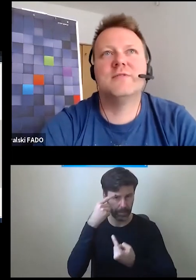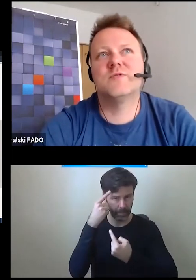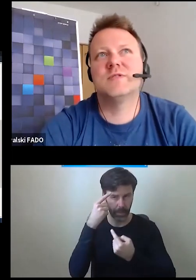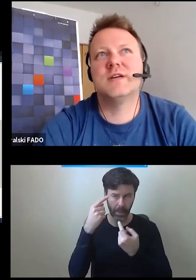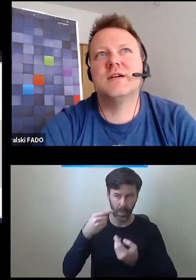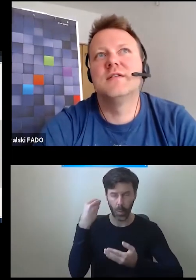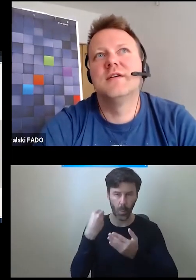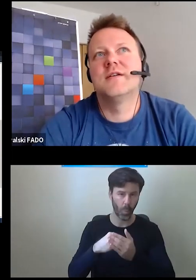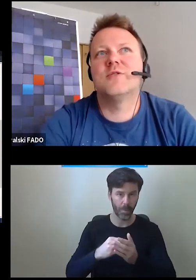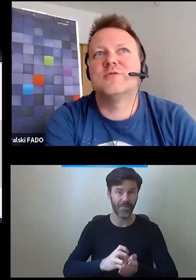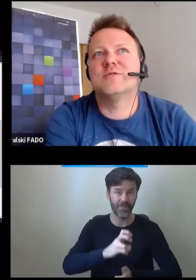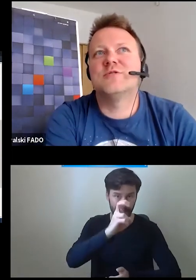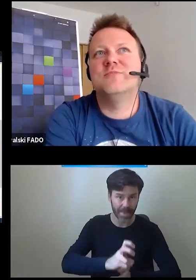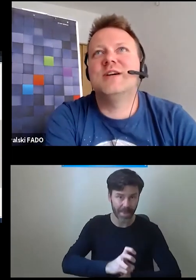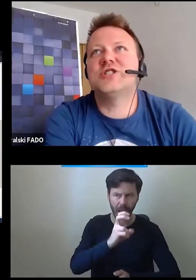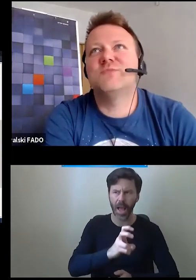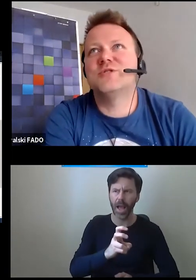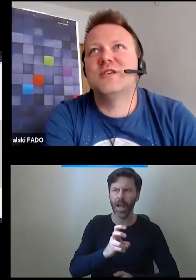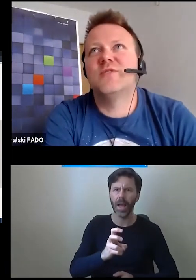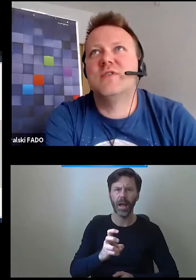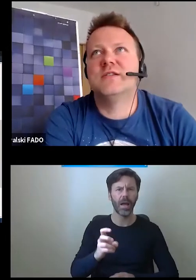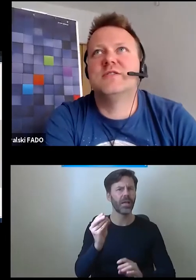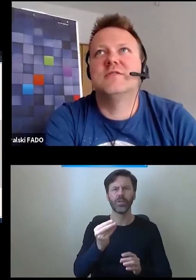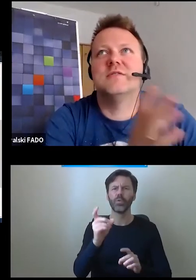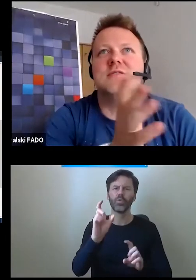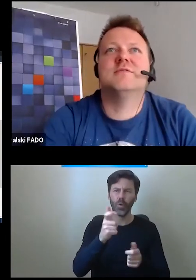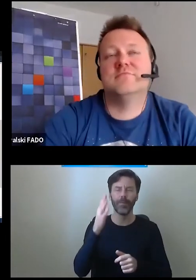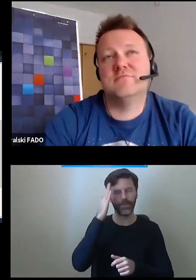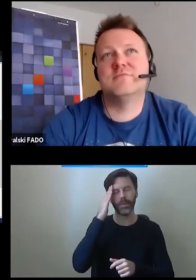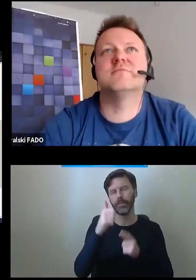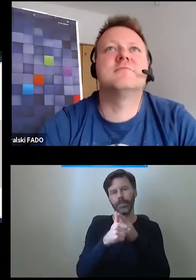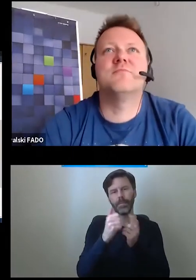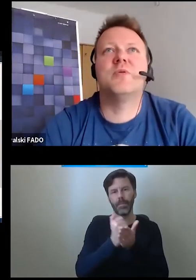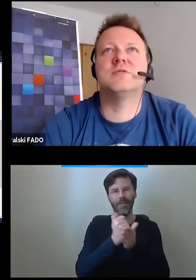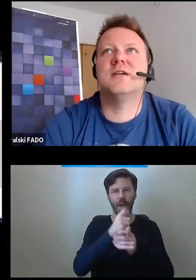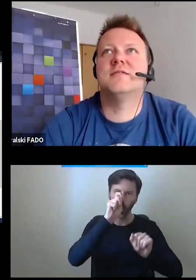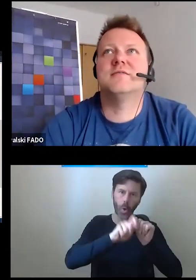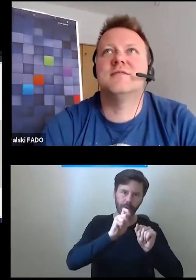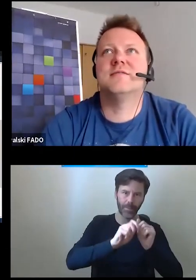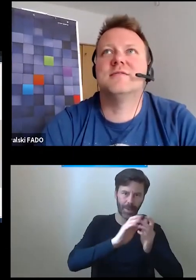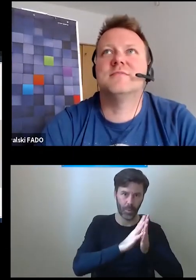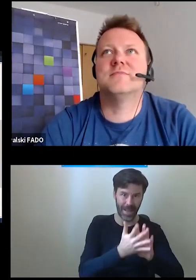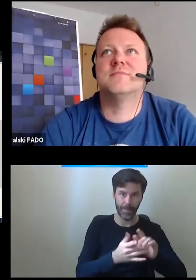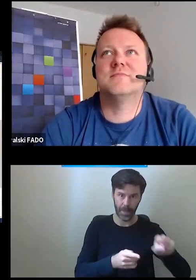takiego rozwiązania, to co nim jeszcze może kierować poza